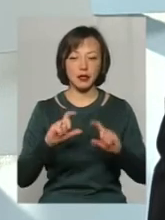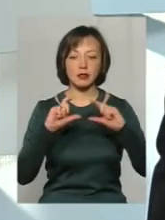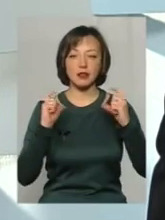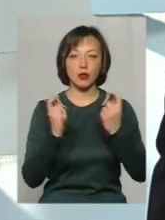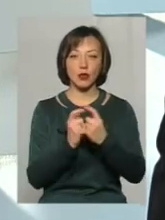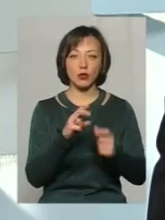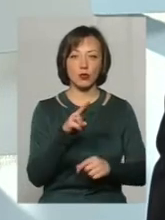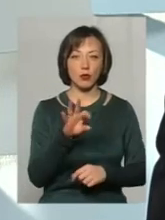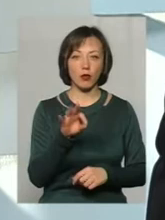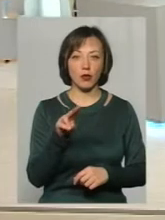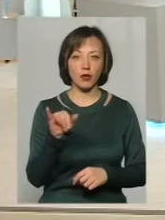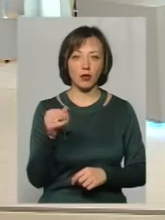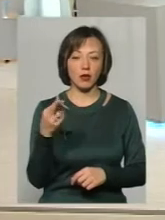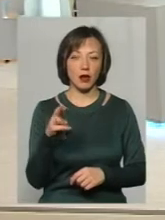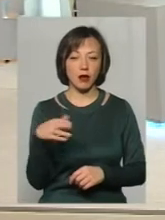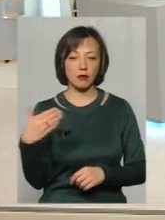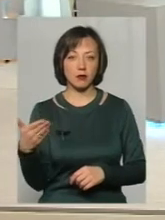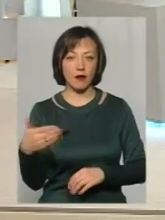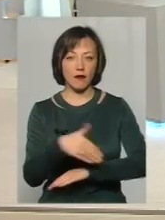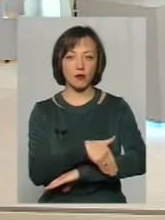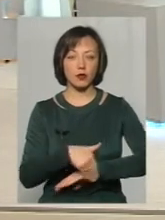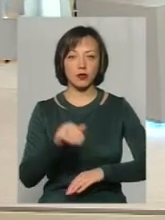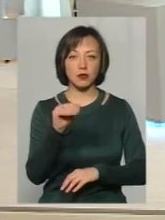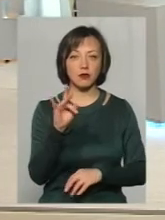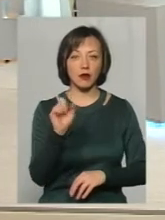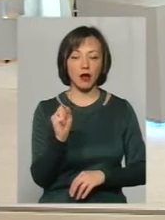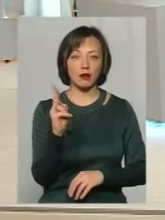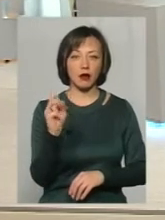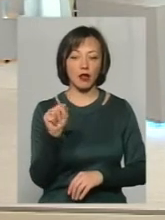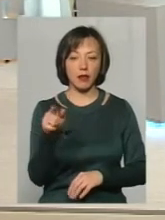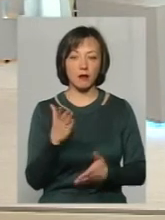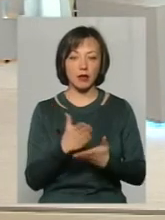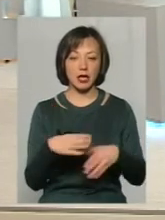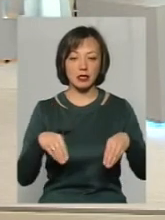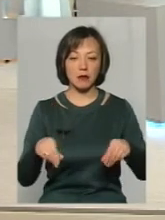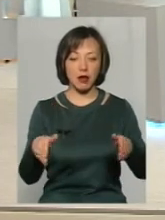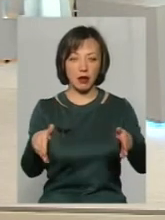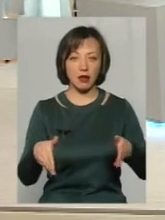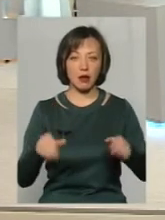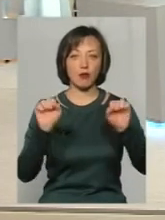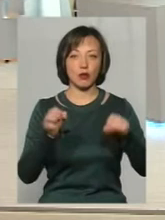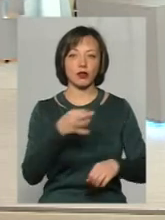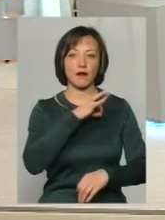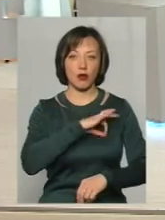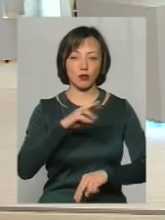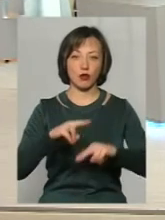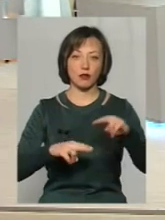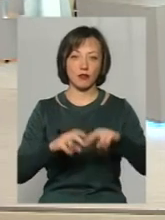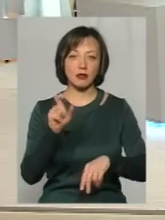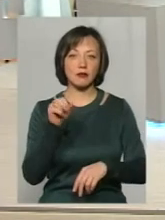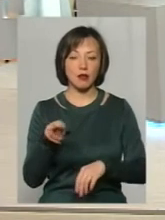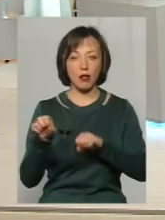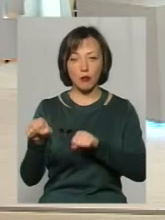Поділля, з боку вулиці Франка. Там є земельна ділянка, яку можна використати. Тому в